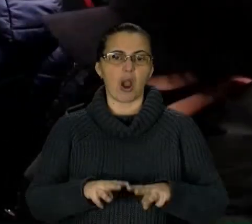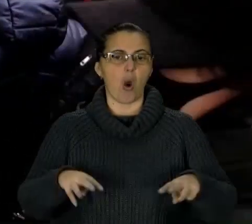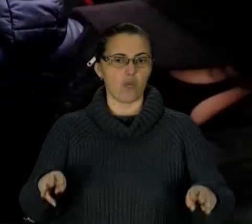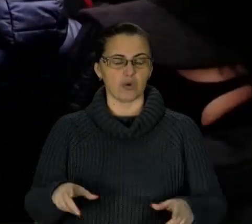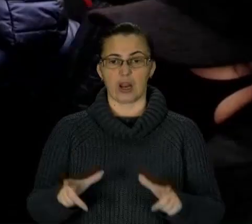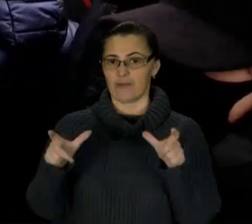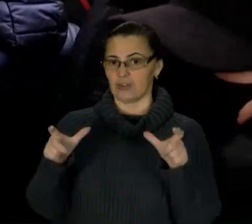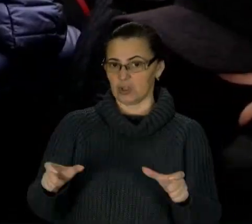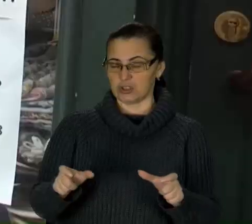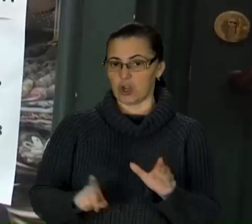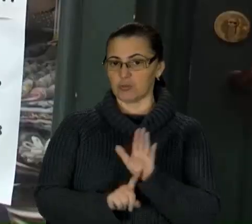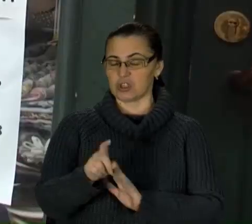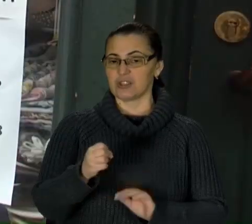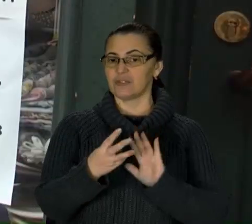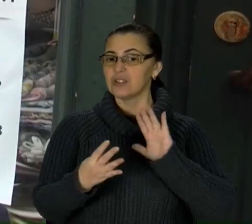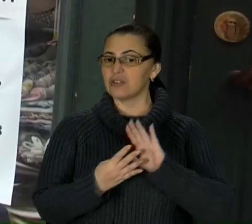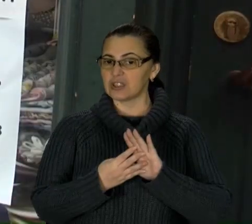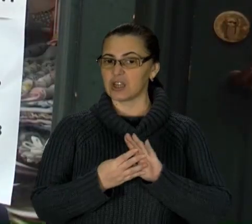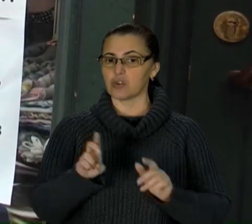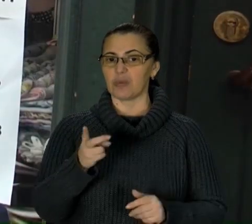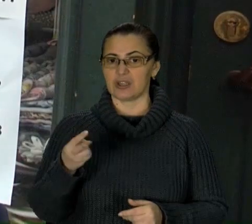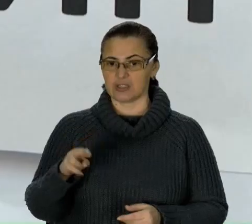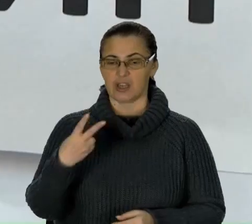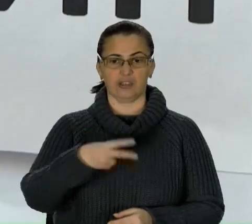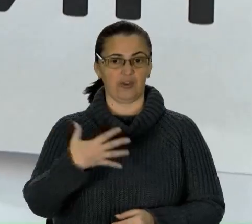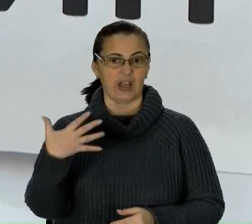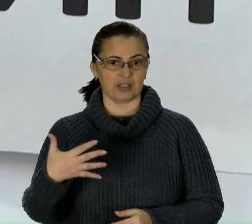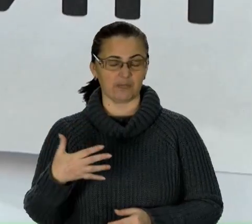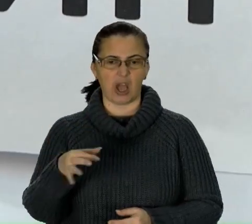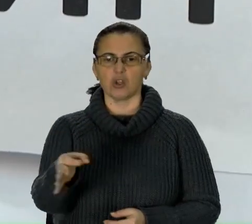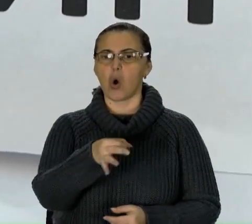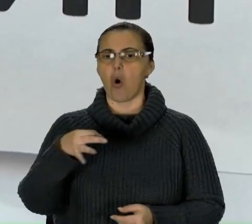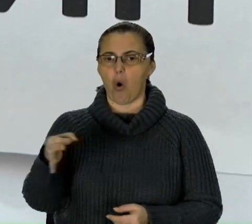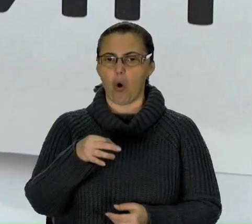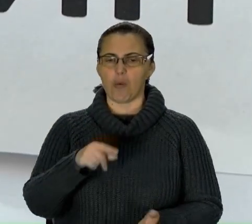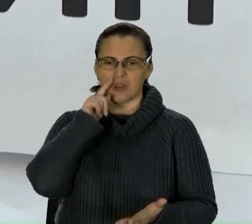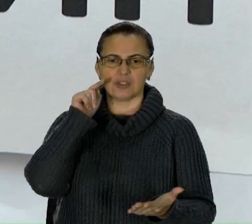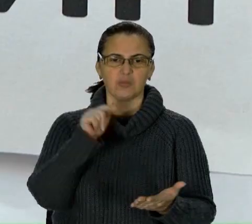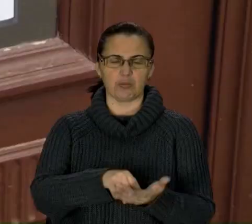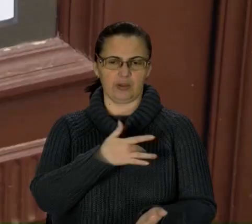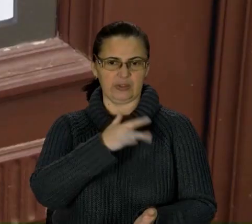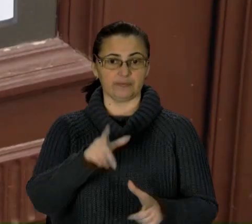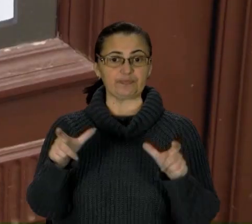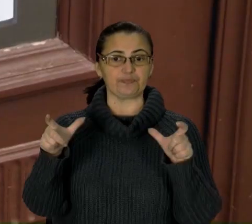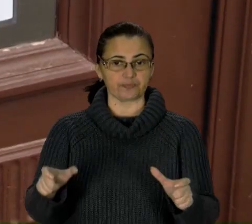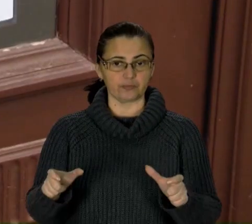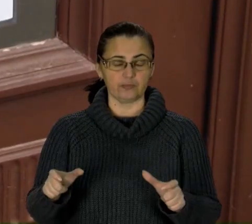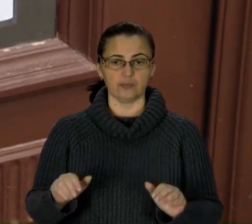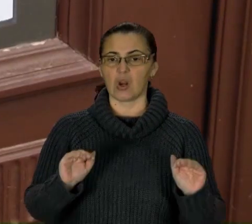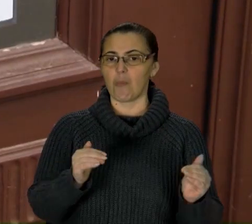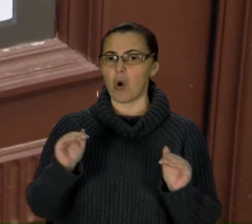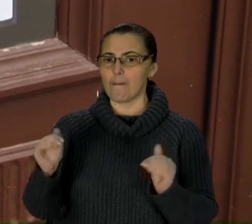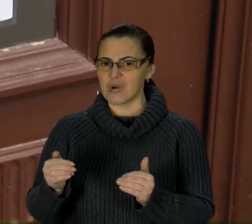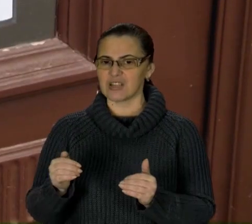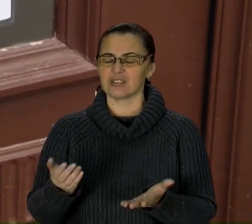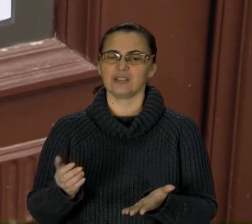у Львові запровадили з 19 березня, 25 область потрапила до найсуворішої карантинної зони. Через обмеження у місті